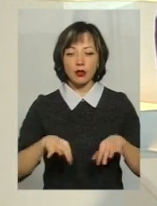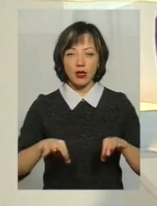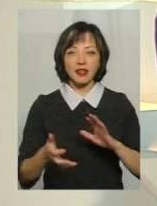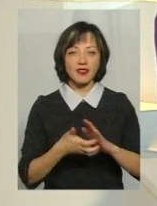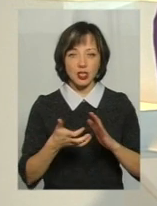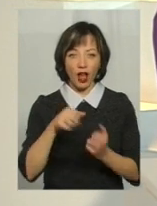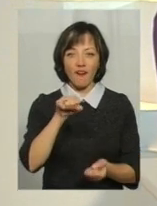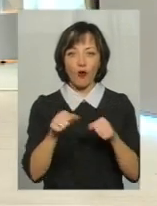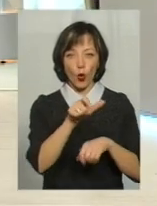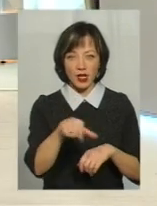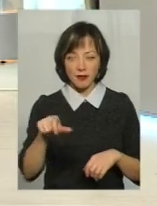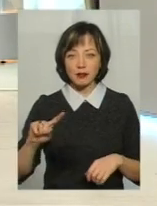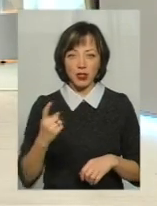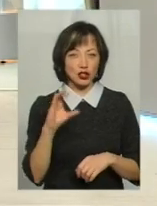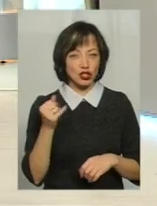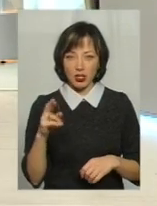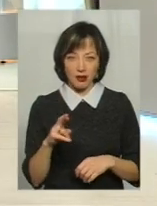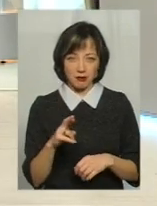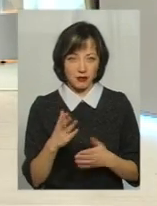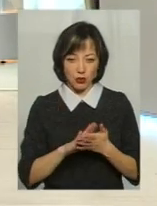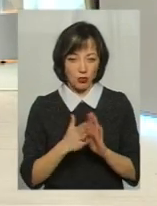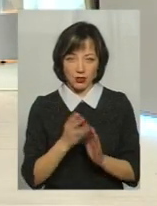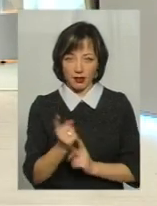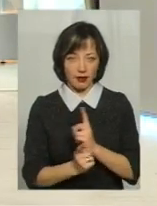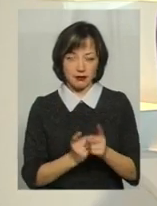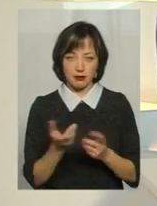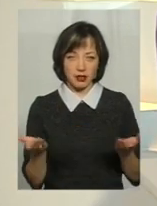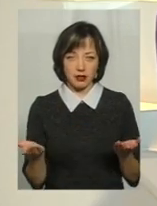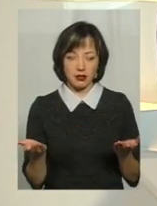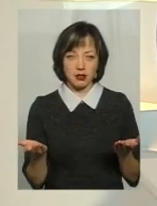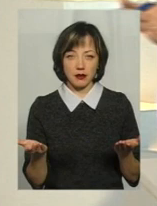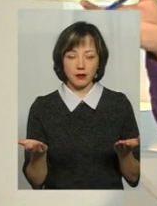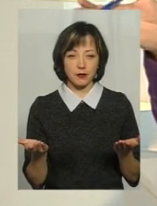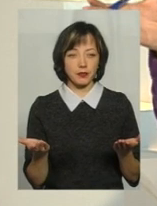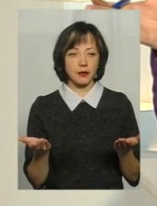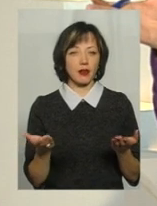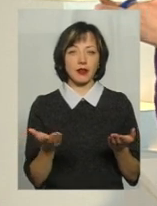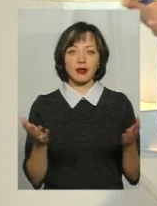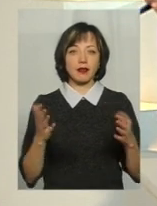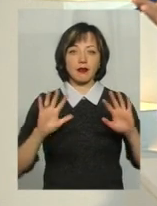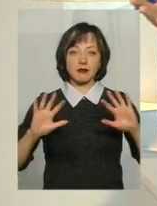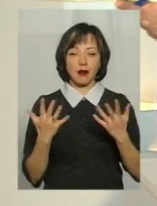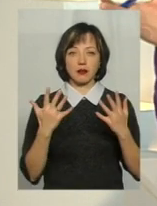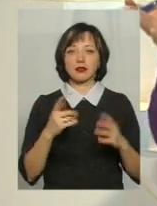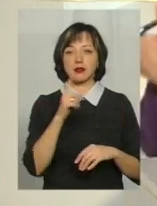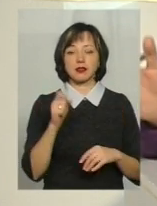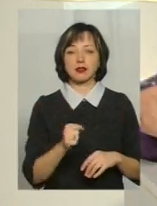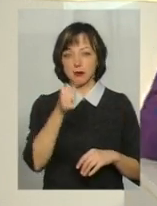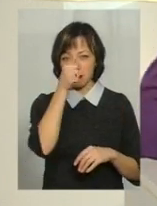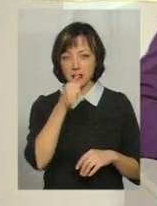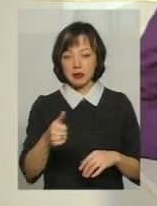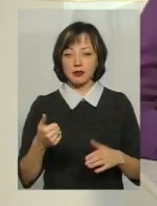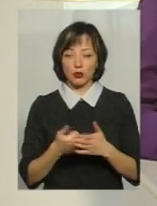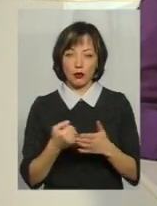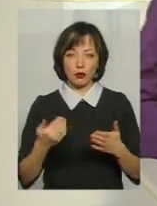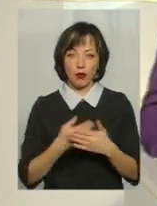водіїв. І з 1 січня навряд чи ця ситуація зміниться. Ось, ну, не станеться так, що там, скільки там до Нового